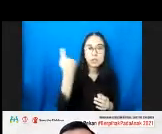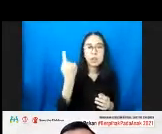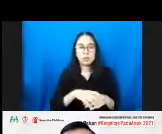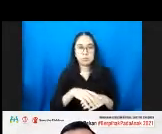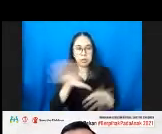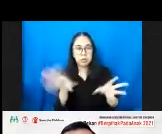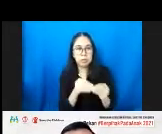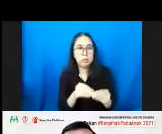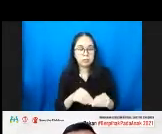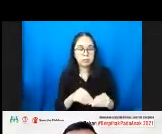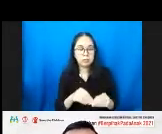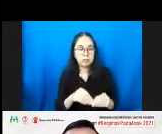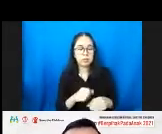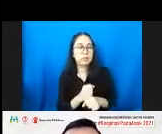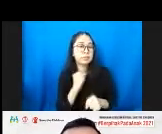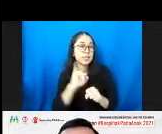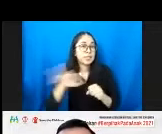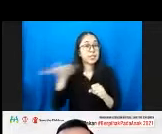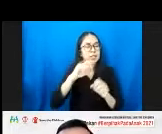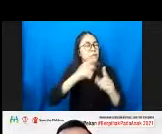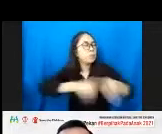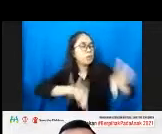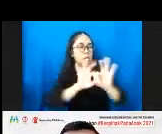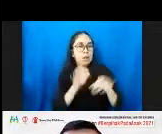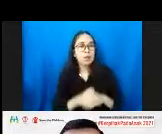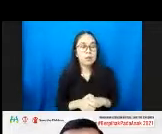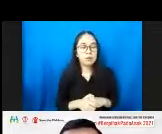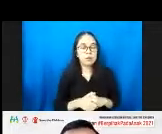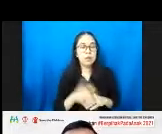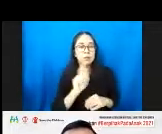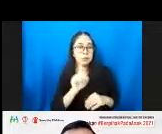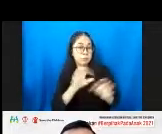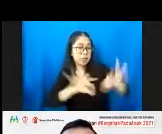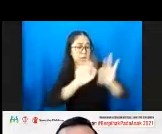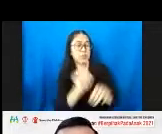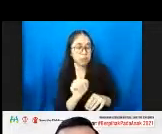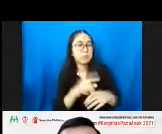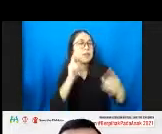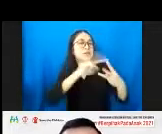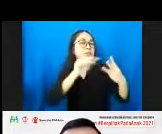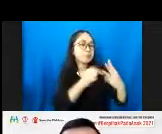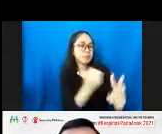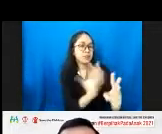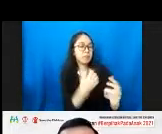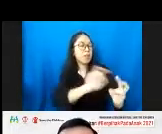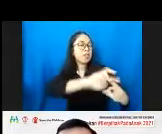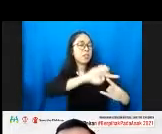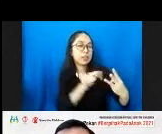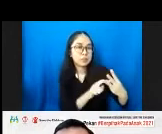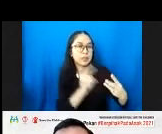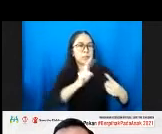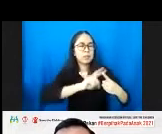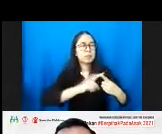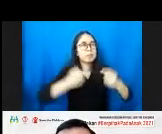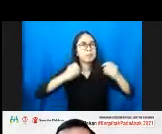itu menjadi sangat vital. Kenapa ini menjadi penting? Karena tiga dampaknya. Pertama yang berat adalah perkembangan otak,